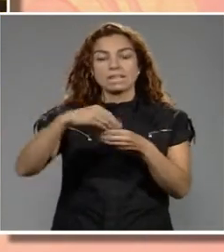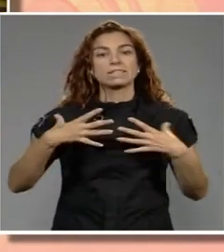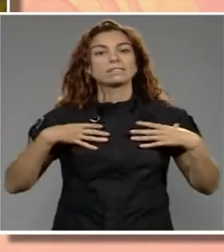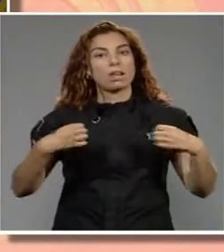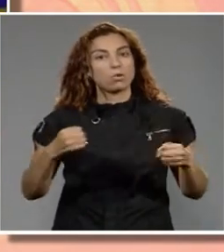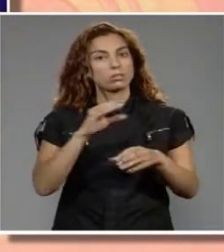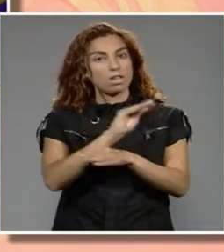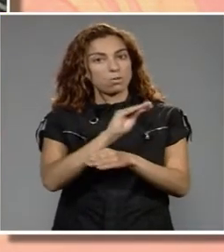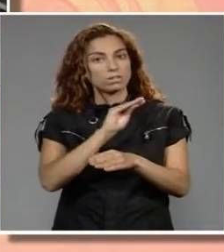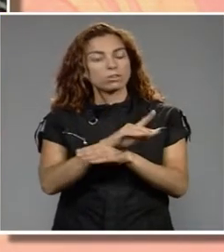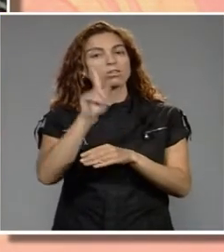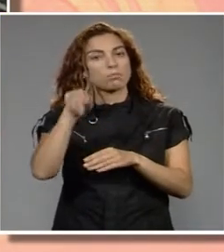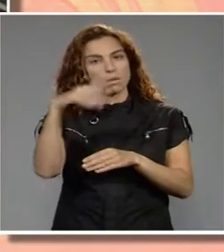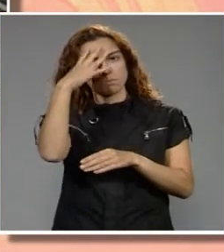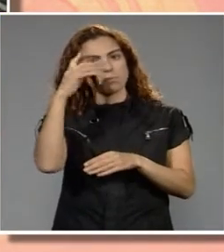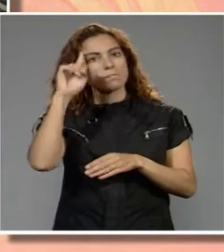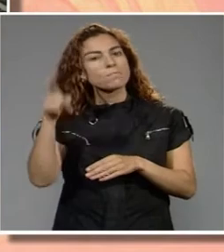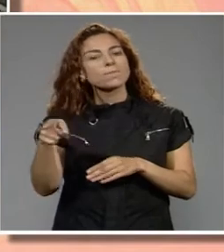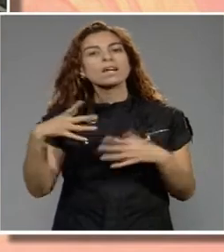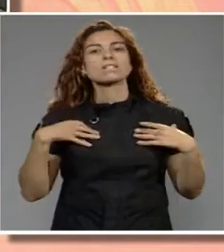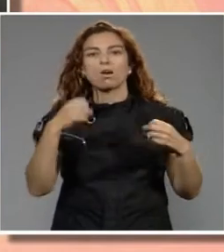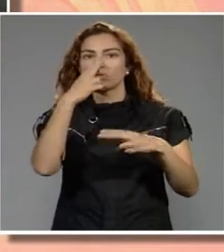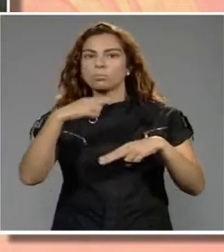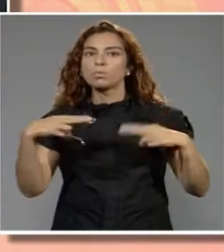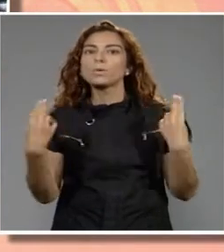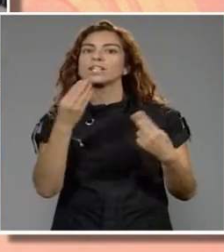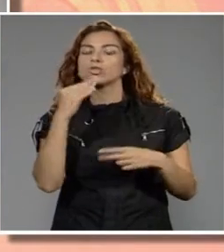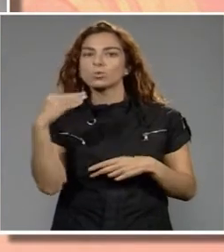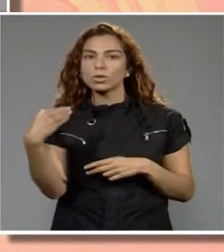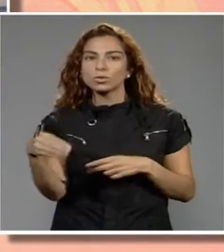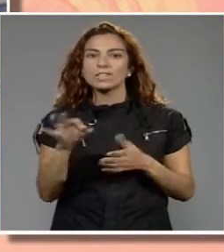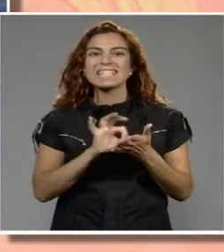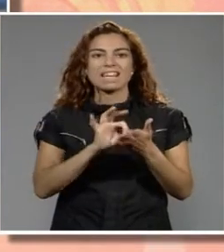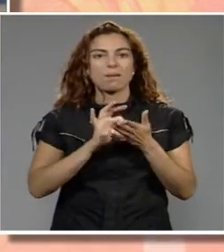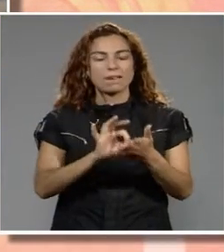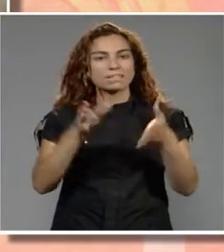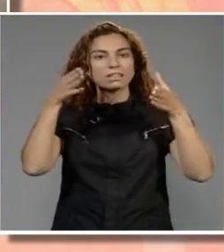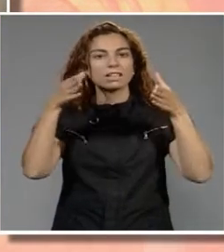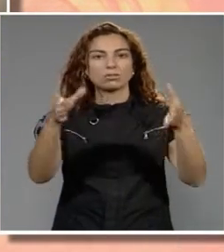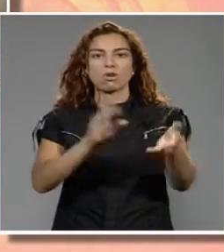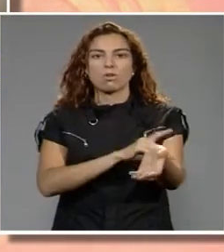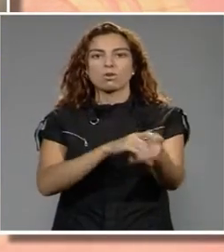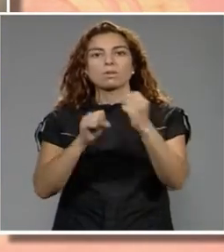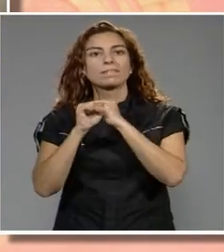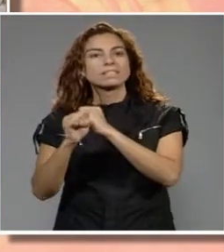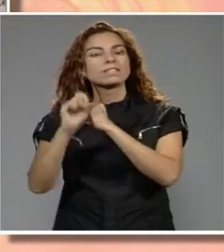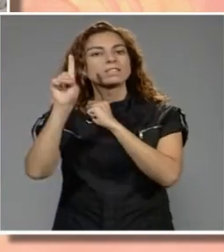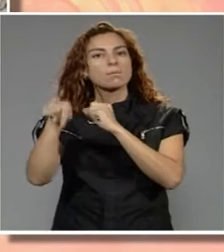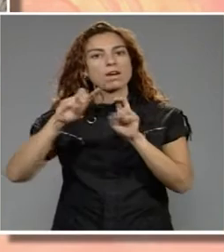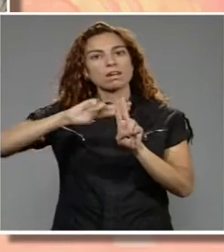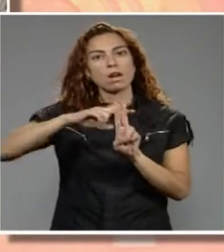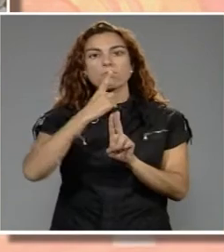l'educació, les forces de seguretat, la salut pública, la joventut, els serveis d'atenció a les drogodependències i la Creu Roja.